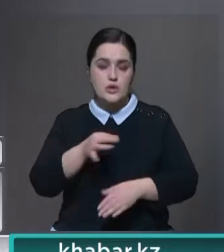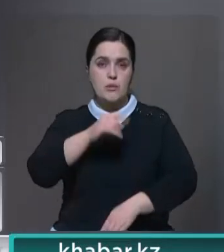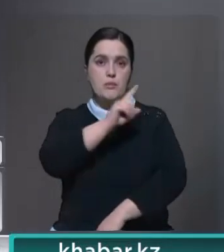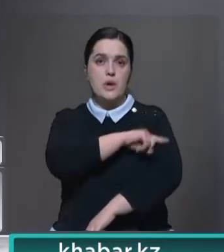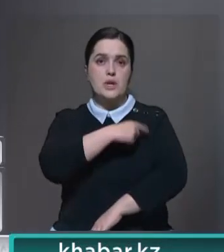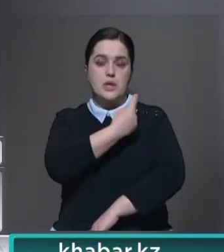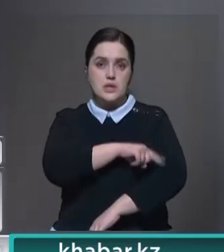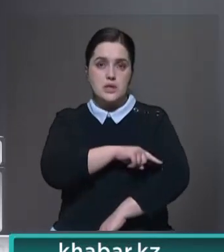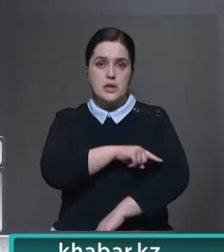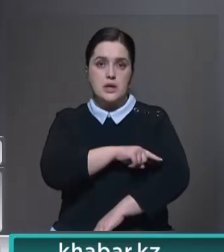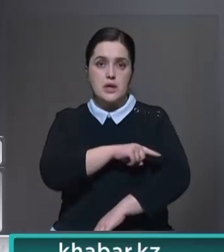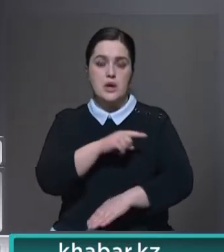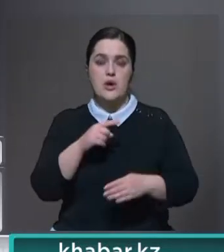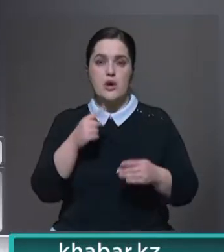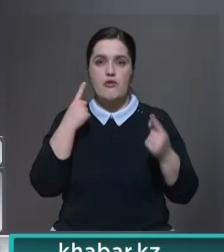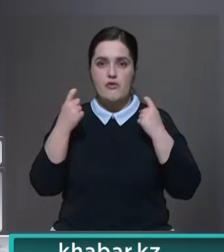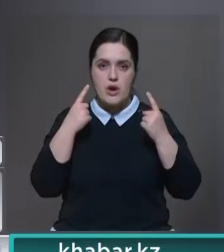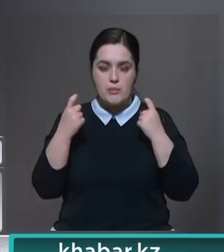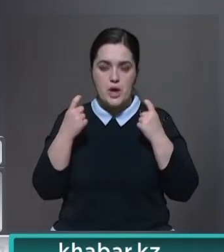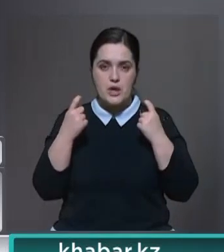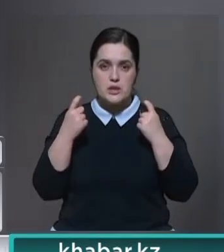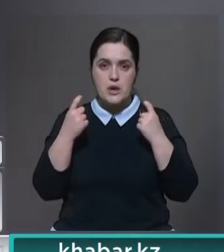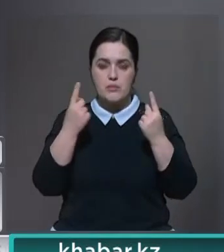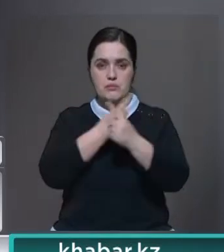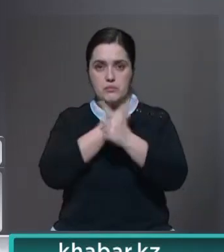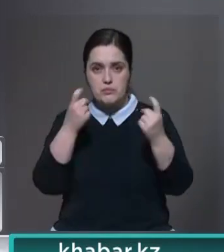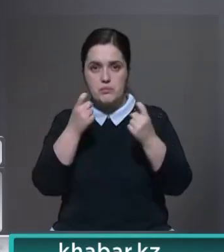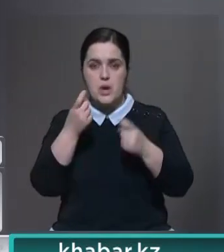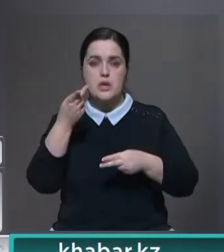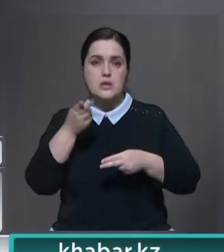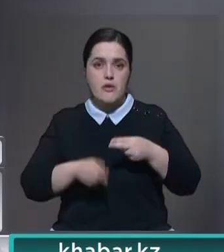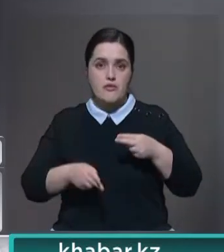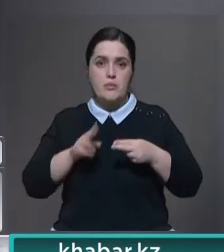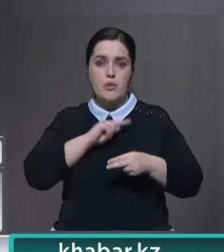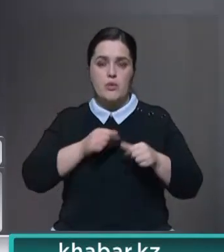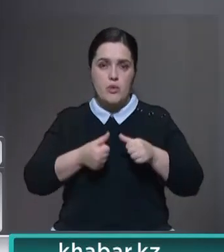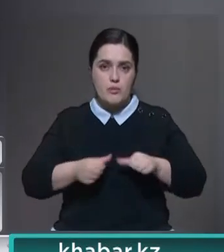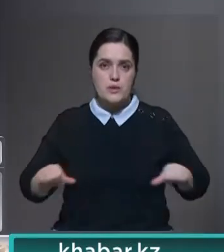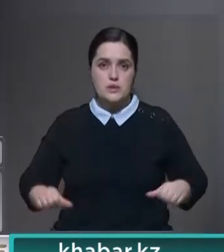Вся дальнейшая информация будет оглашена после завершения работы комиссии.